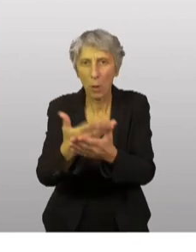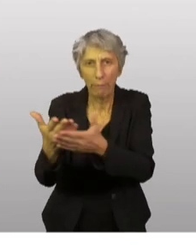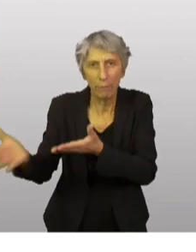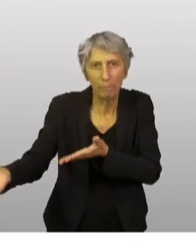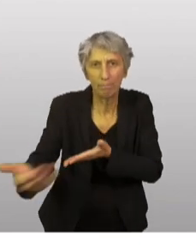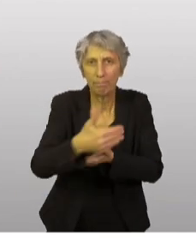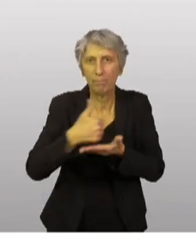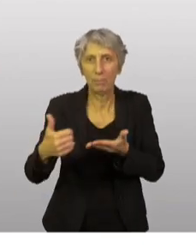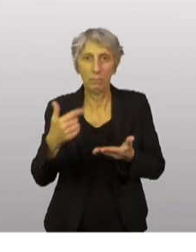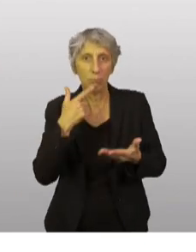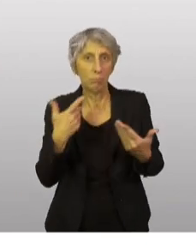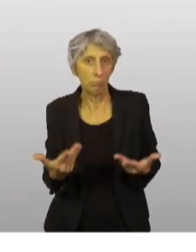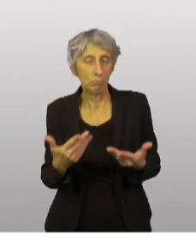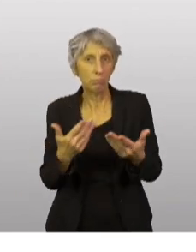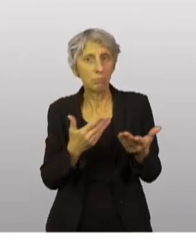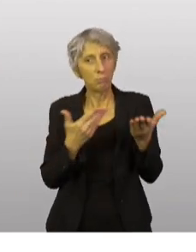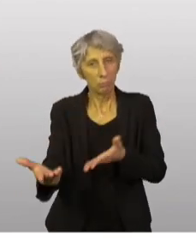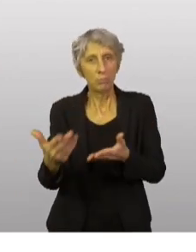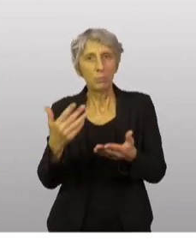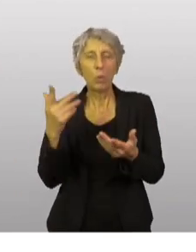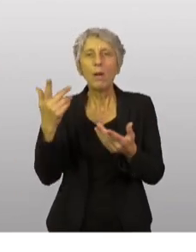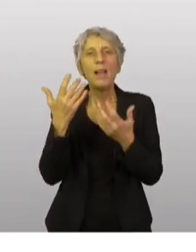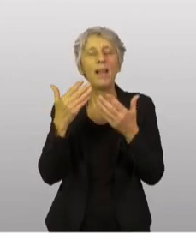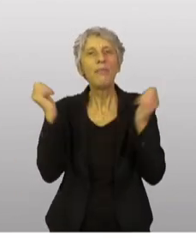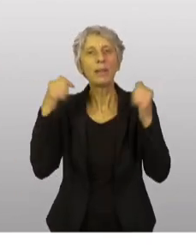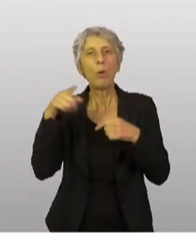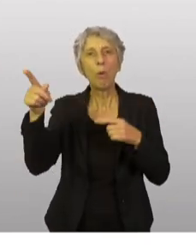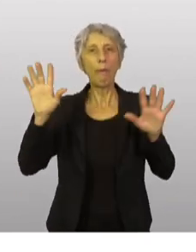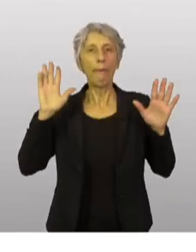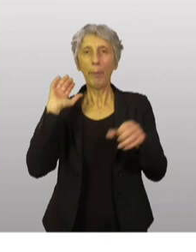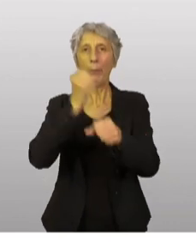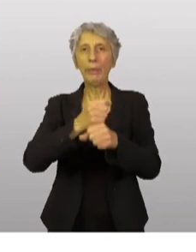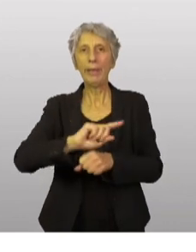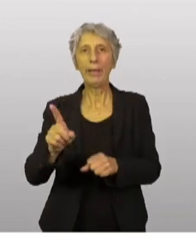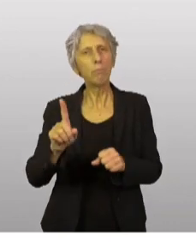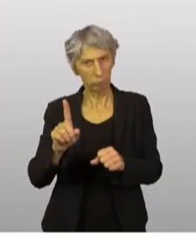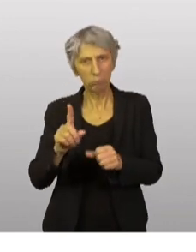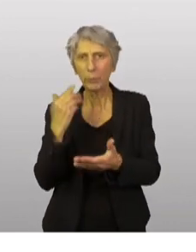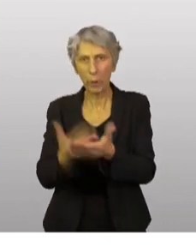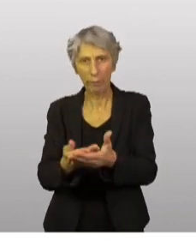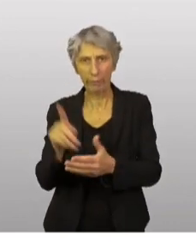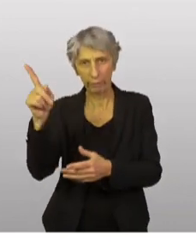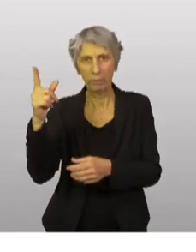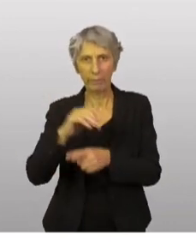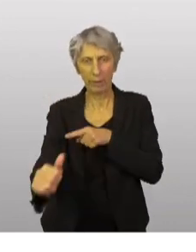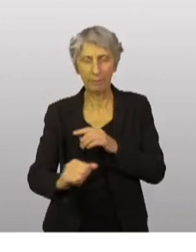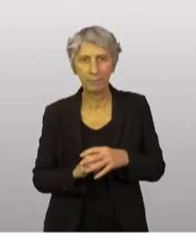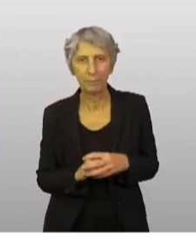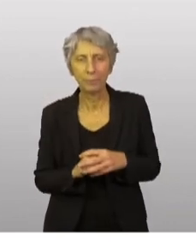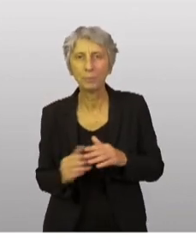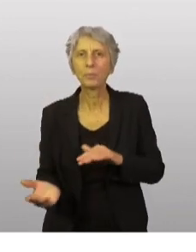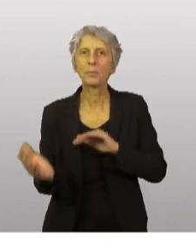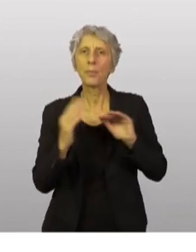nous luttons en faisant cela contre l'impunité. Voilà dans les grandes lignes ce que la France a annoncé aujourd'hui.